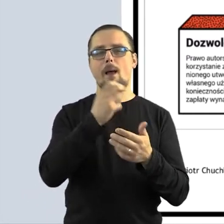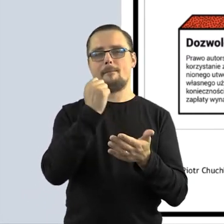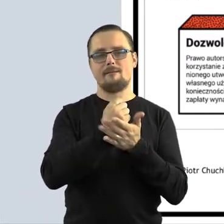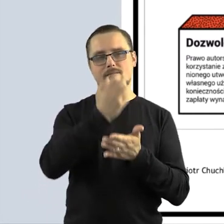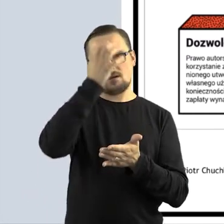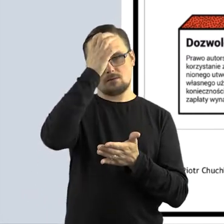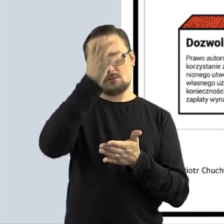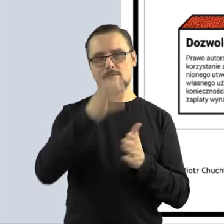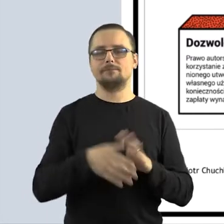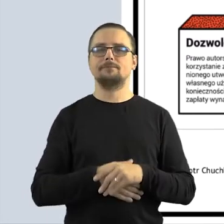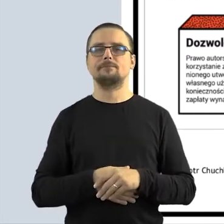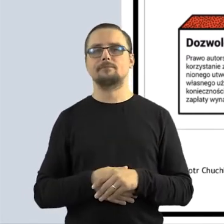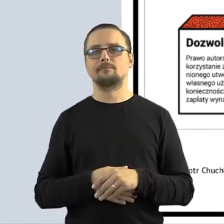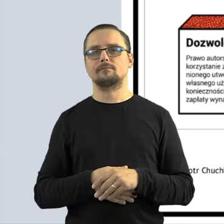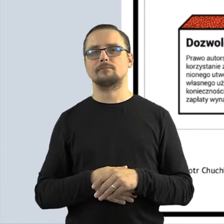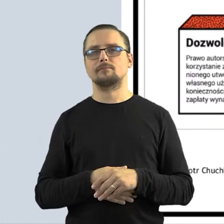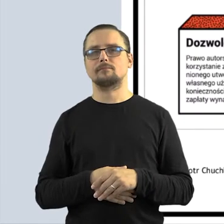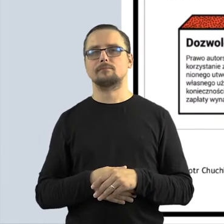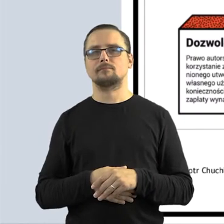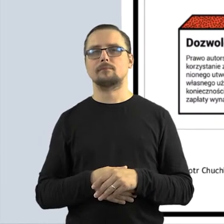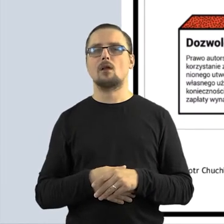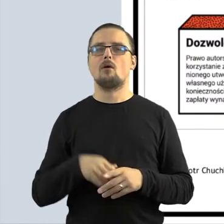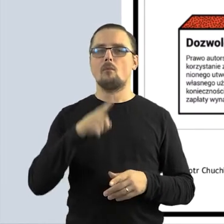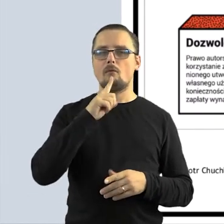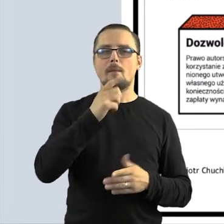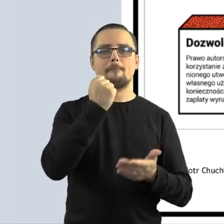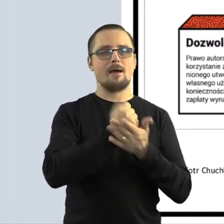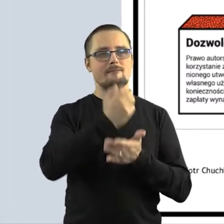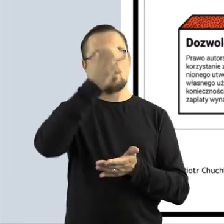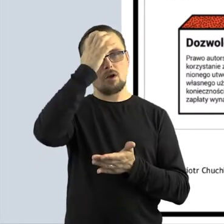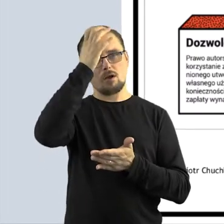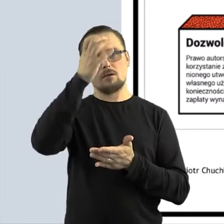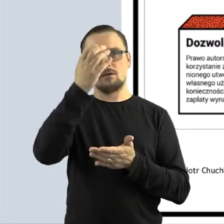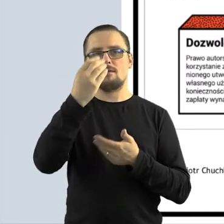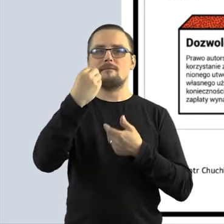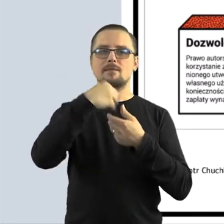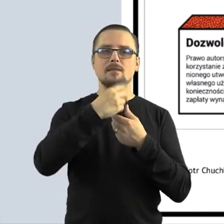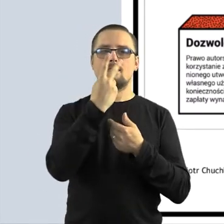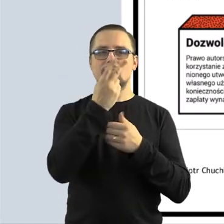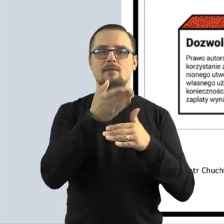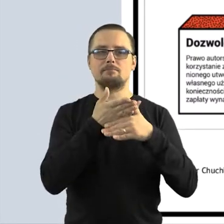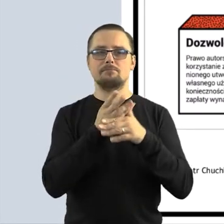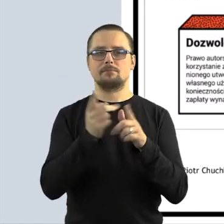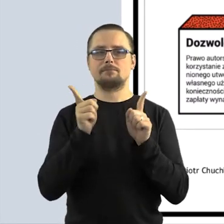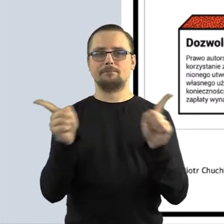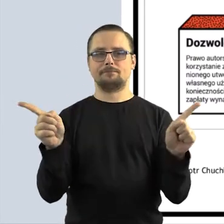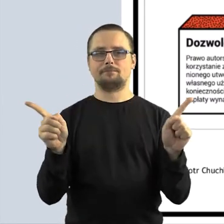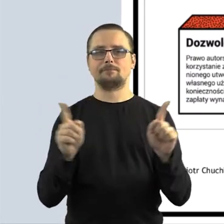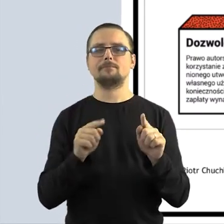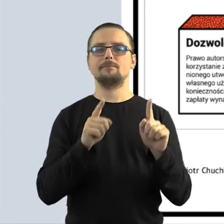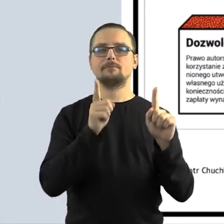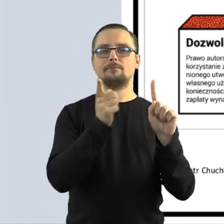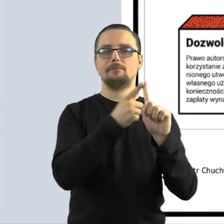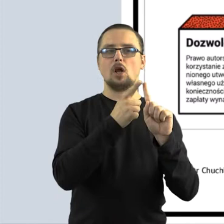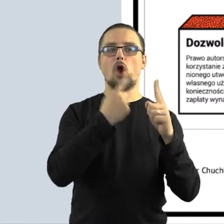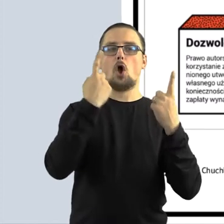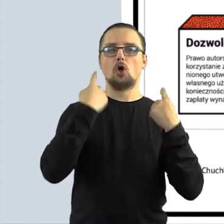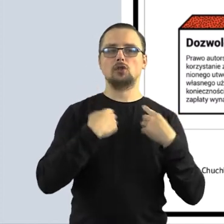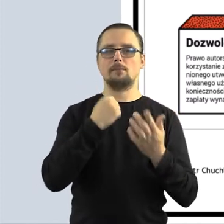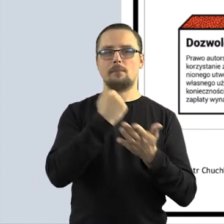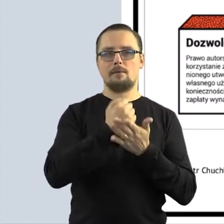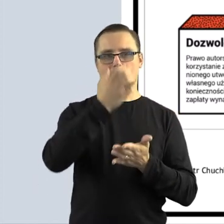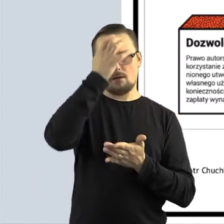o jednych zasadach do wszystkiego. I jak mówimy prawa autorskie, to mamy na myśli dwa rodzaje praw autorskich. Po pierwsze